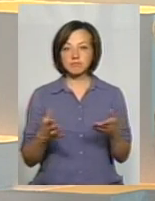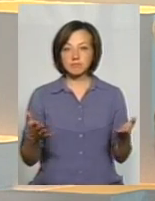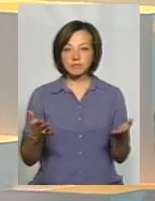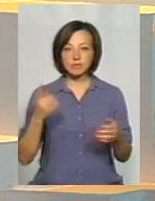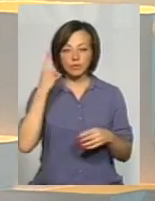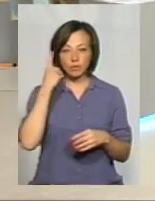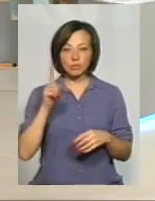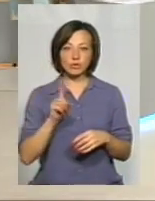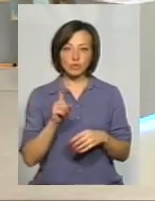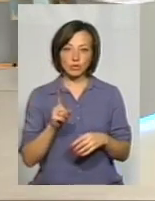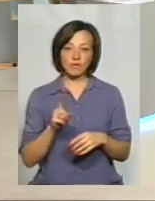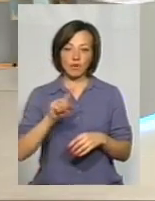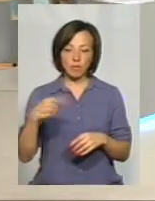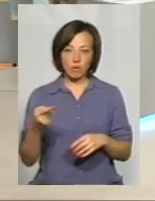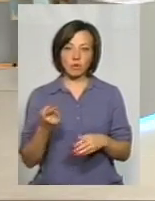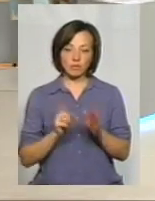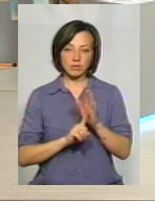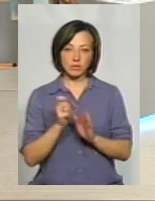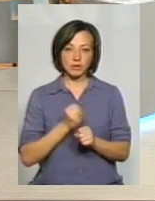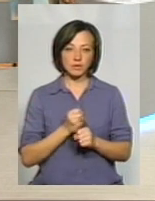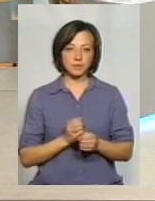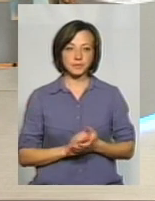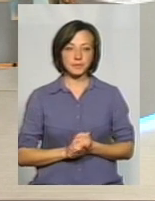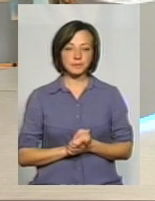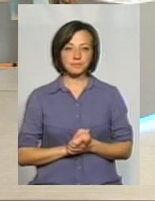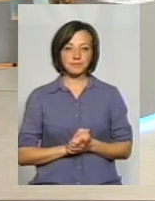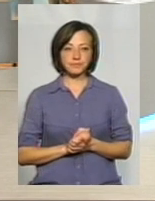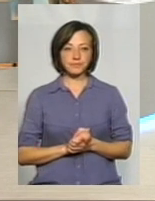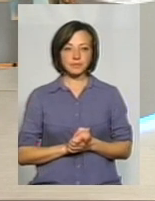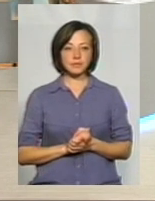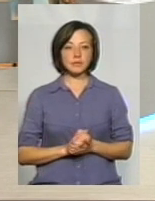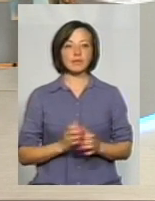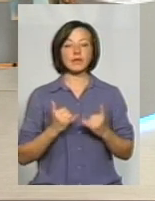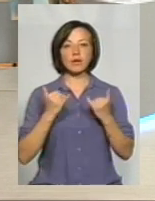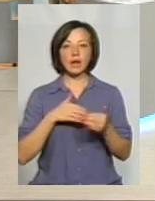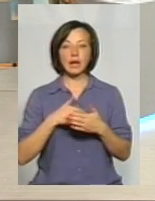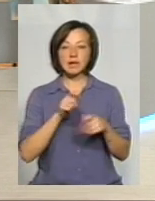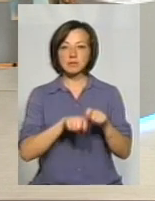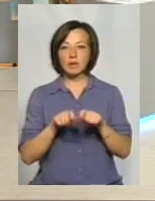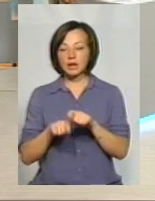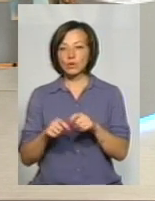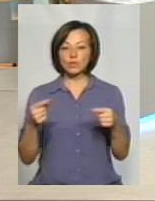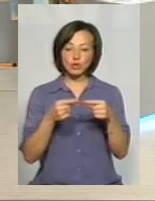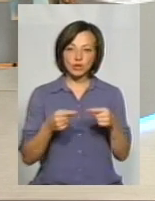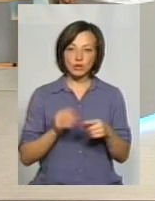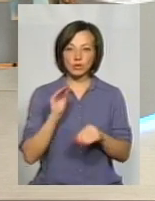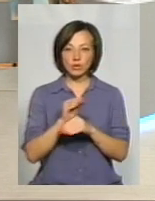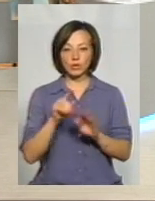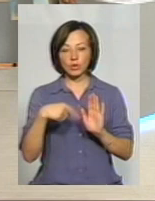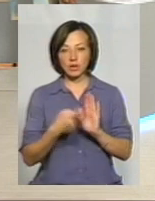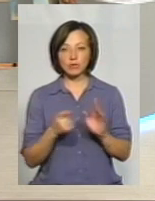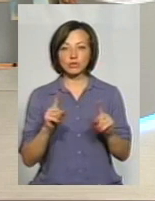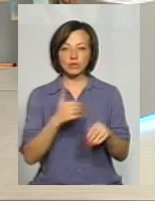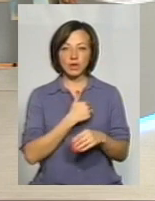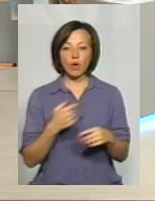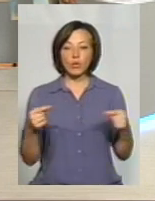я думаю, що ультимати їм поставлені, і вони мають запрацювати. Прошу, шановні громадські експерти, можливо, хочете чи уточнити, чи нових питань додати?